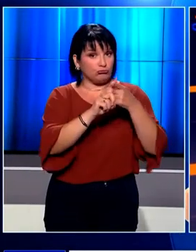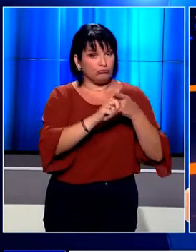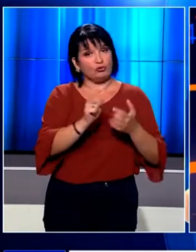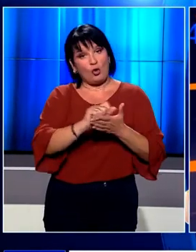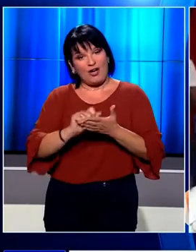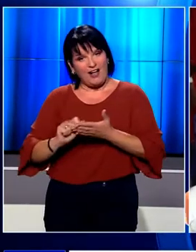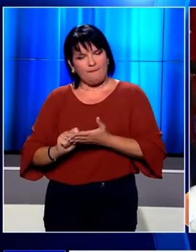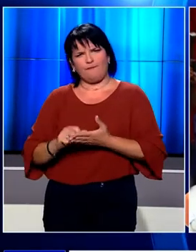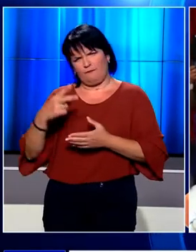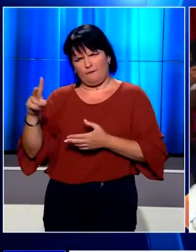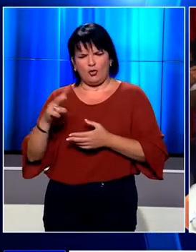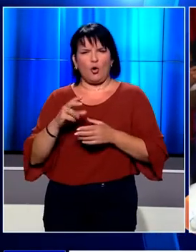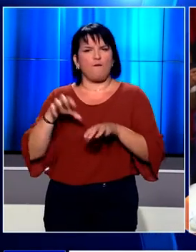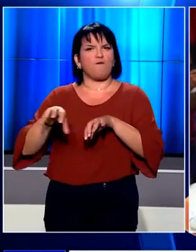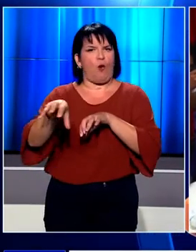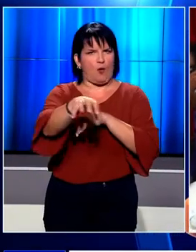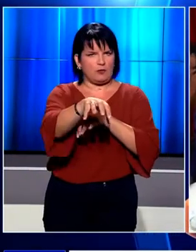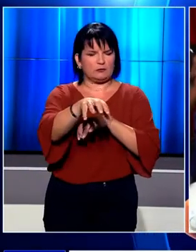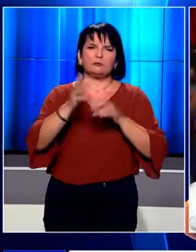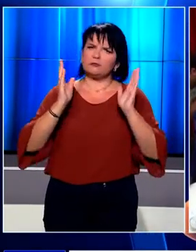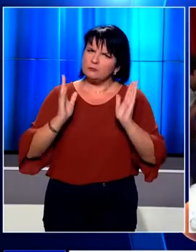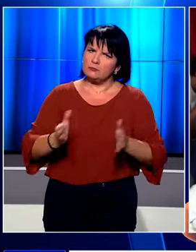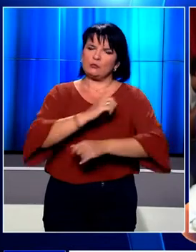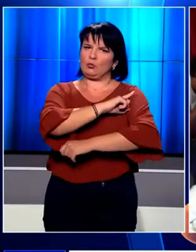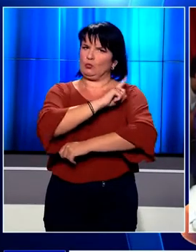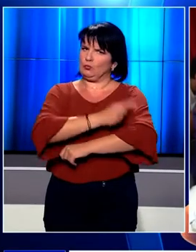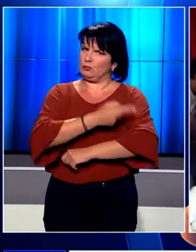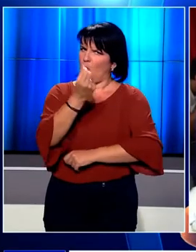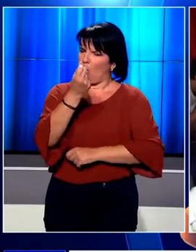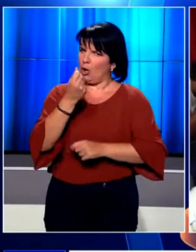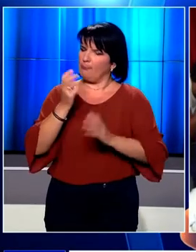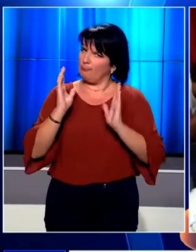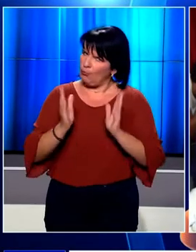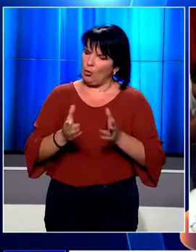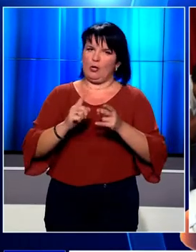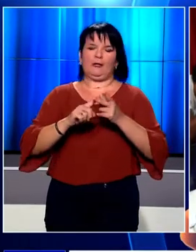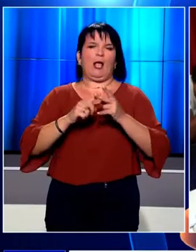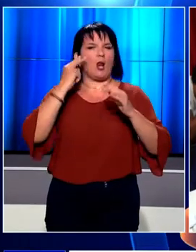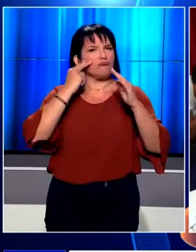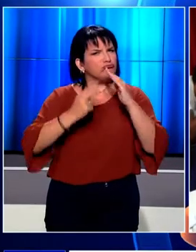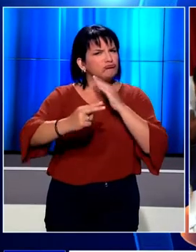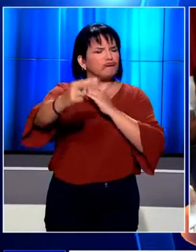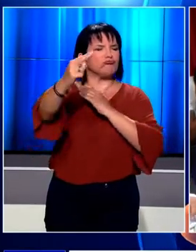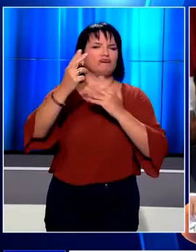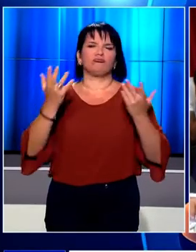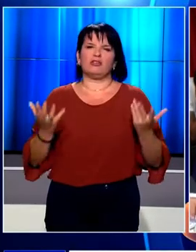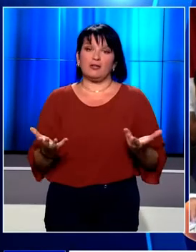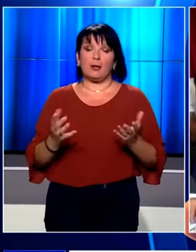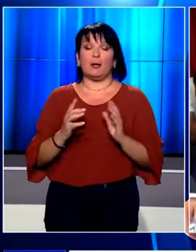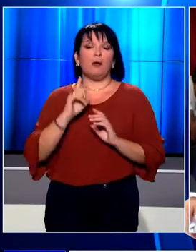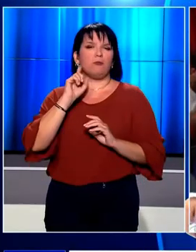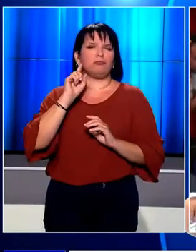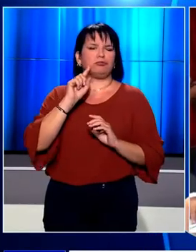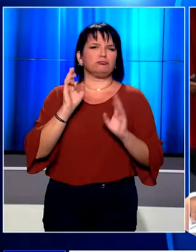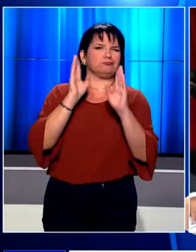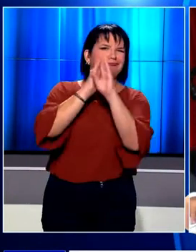Κουμουνδούρου με παραγωγικούς φορείς. Υπάρχουν δυνατότητες σημαντικές για την οικονομία αλλά και δυσκολίες στον ορίζοντα τις οποίες δεν πρέπει να